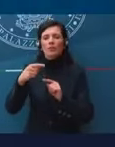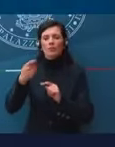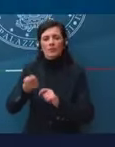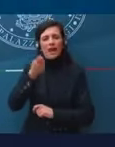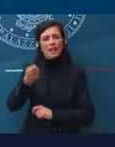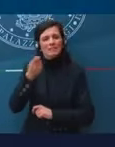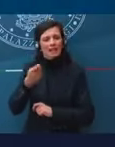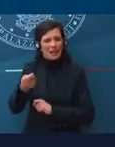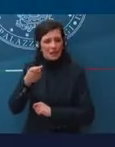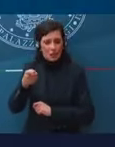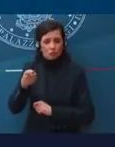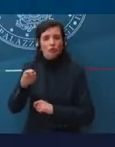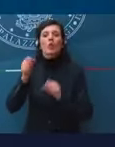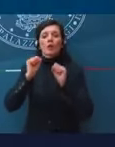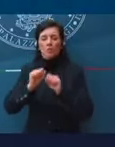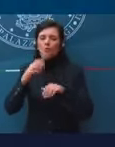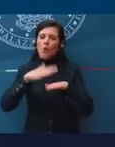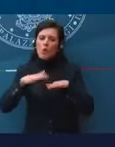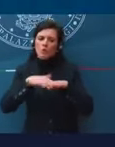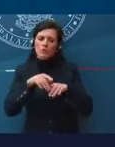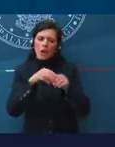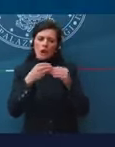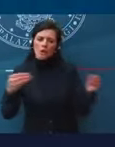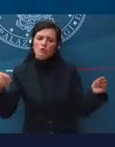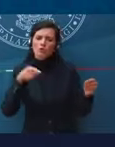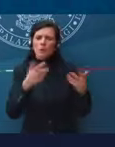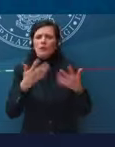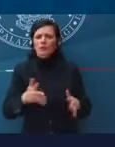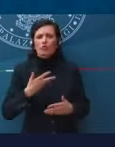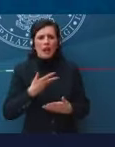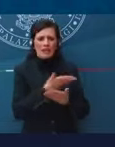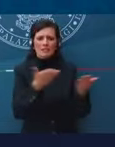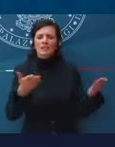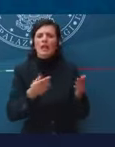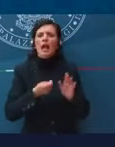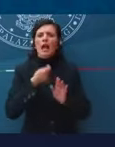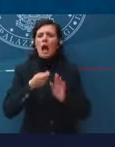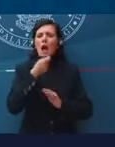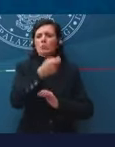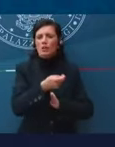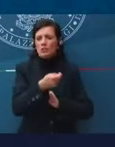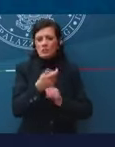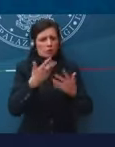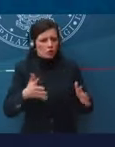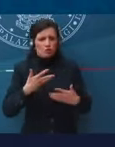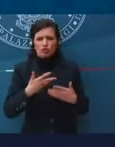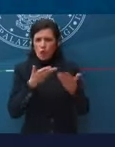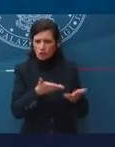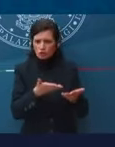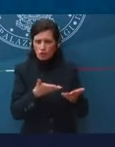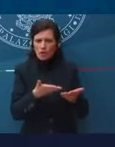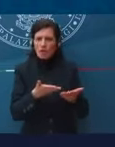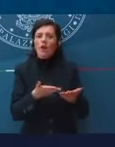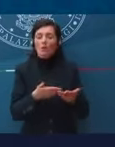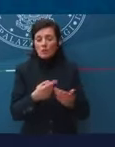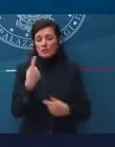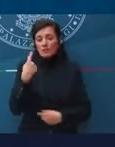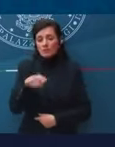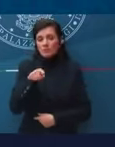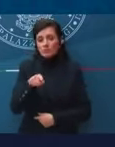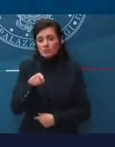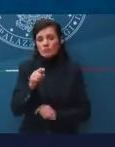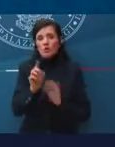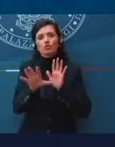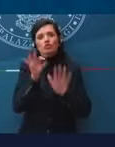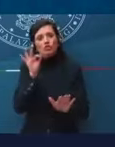utilizzare pienamente gli strumenti che già esistono, gli ammortizzatori che già esistono. Quindi in questo senso si